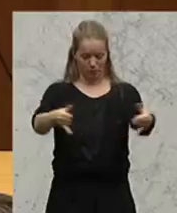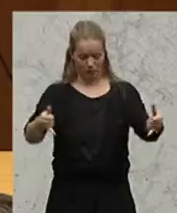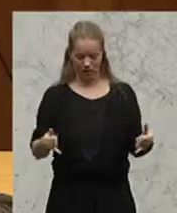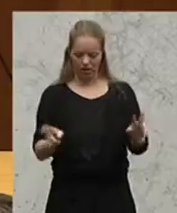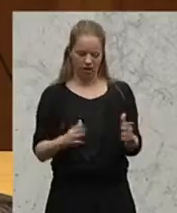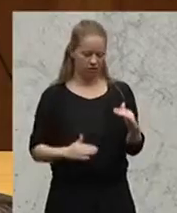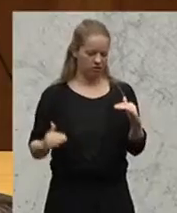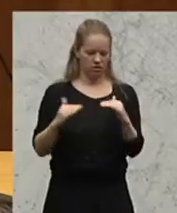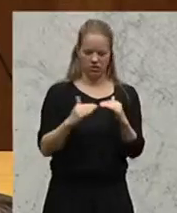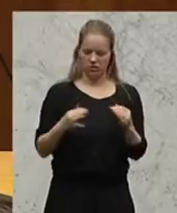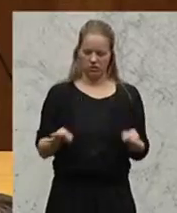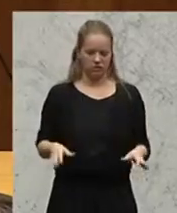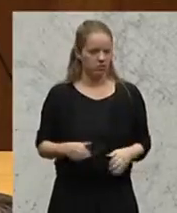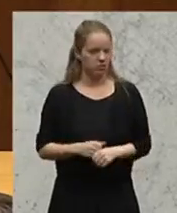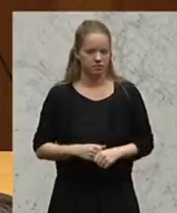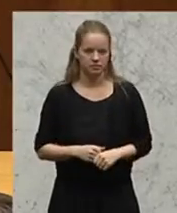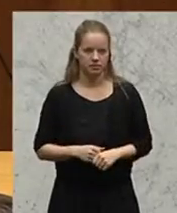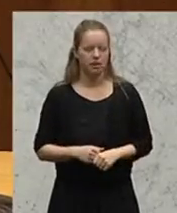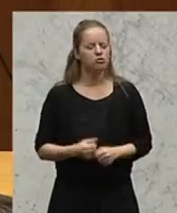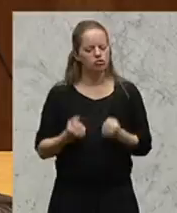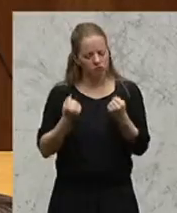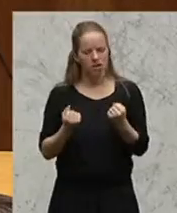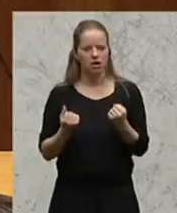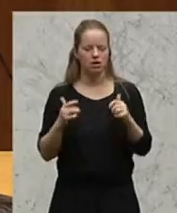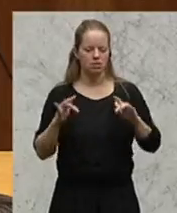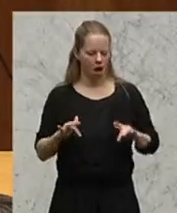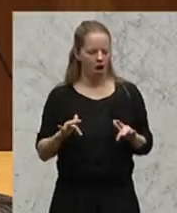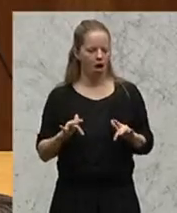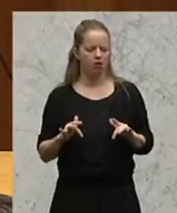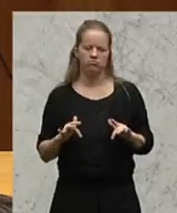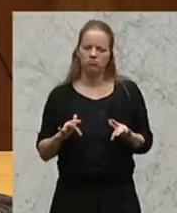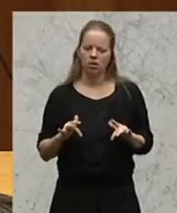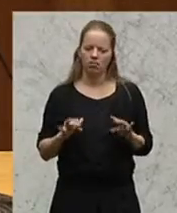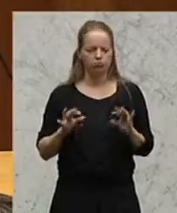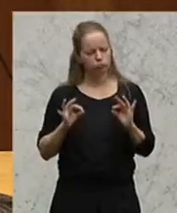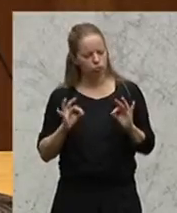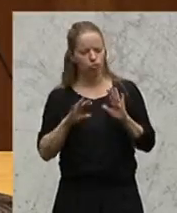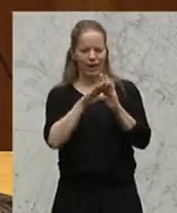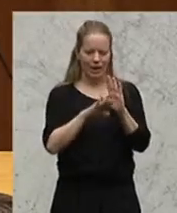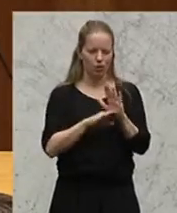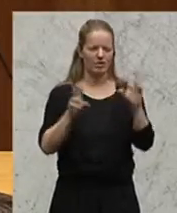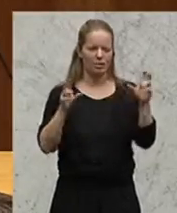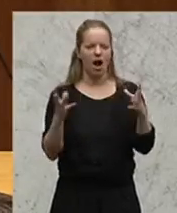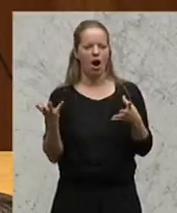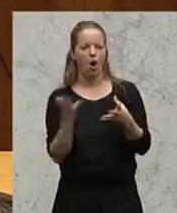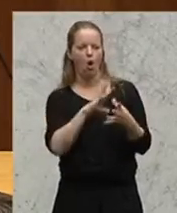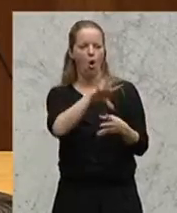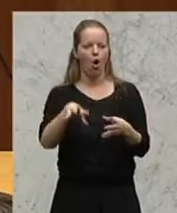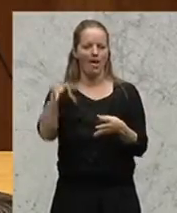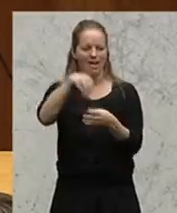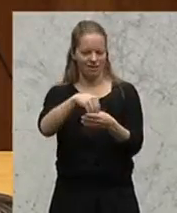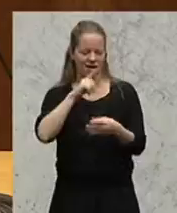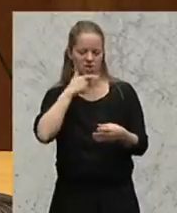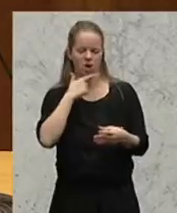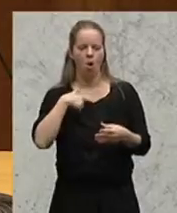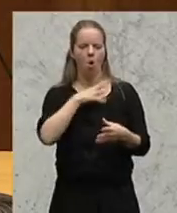können. Es gibt sicher eine begrüßenswerte Regelung zum Thema All-In-Verträge bezüglich der Transparenz,